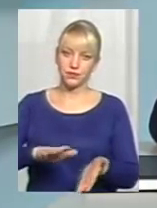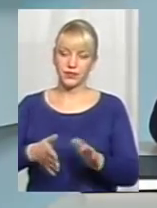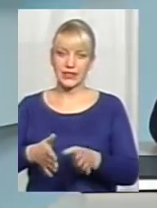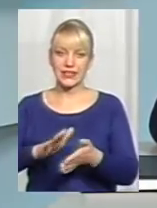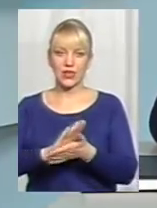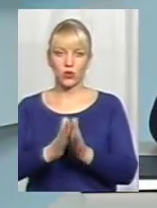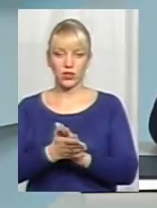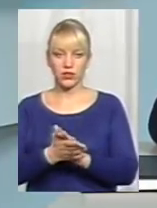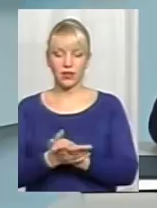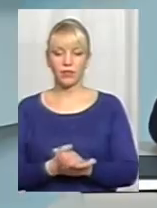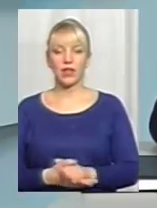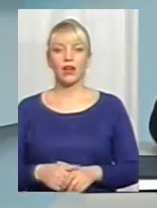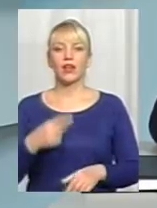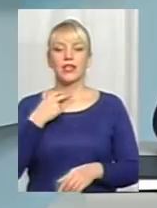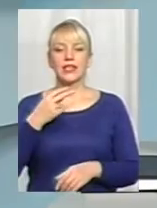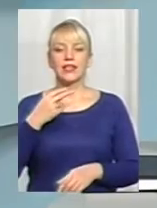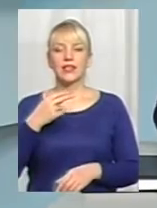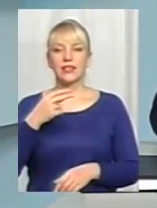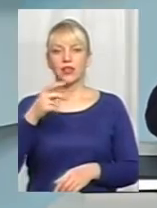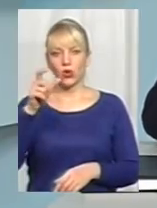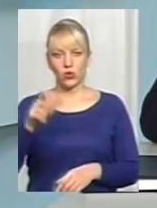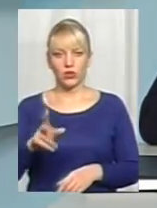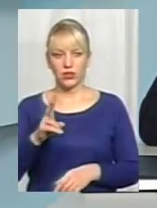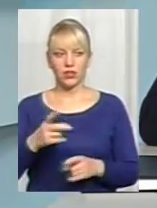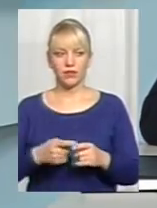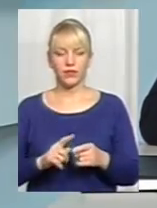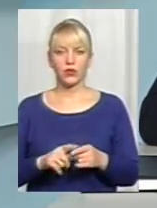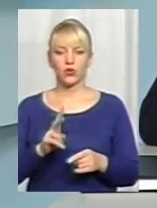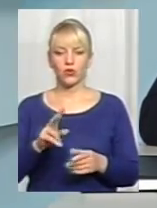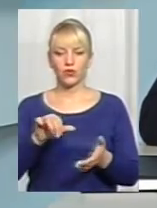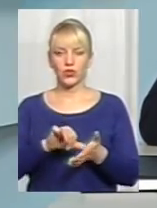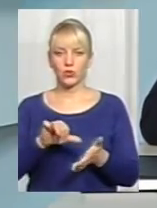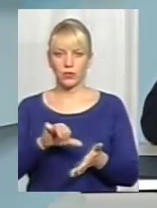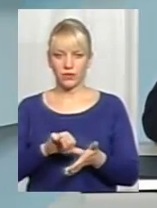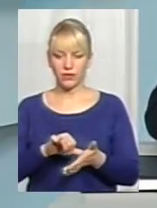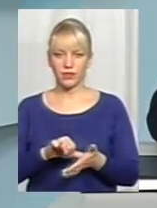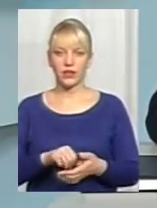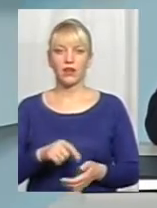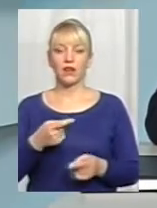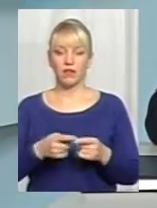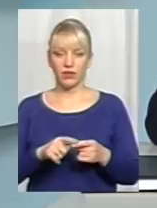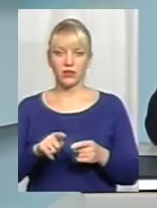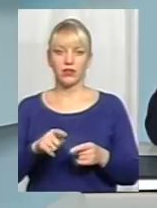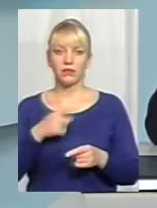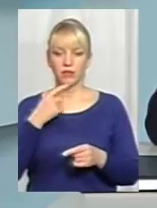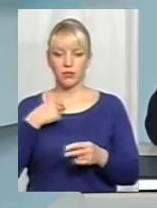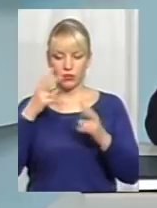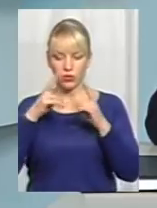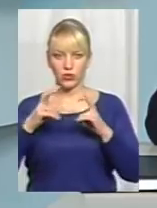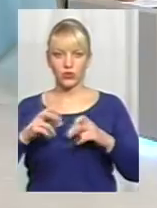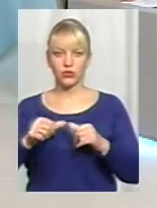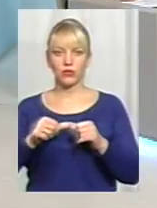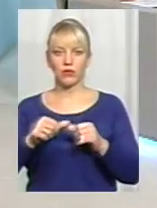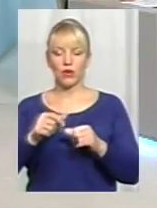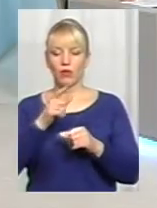Більше того, один з тих засуджених, виступав, я підняв довідку, я прізвища не буду називати, це течне міркування. Але ми проаналізували, що він протягом минулого року